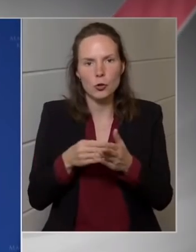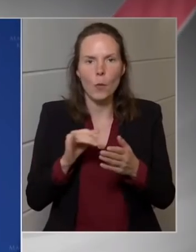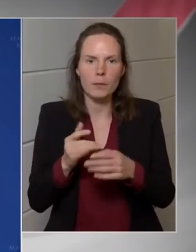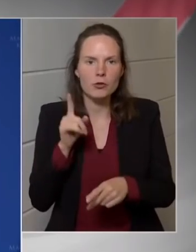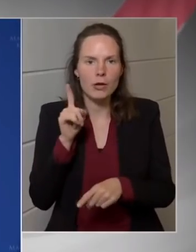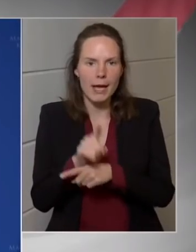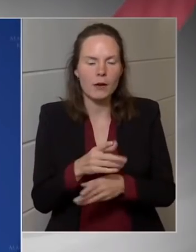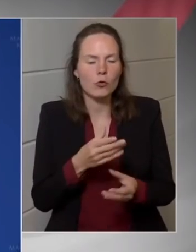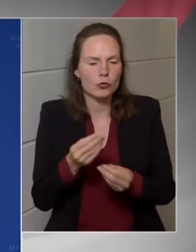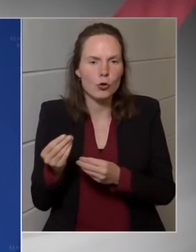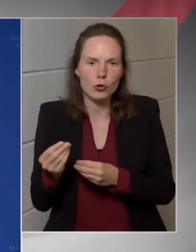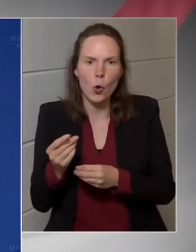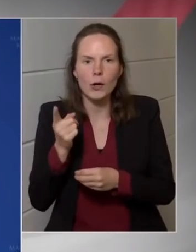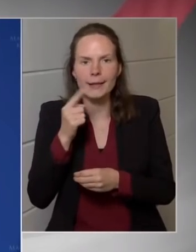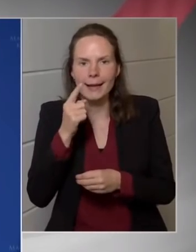össze.